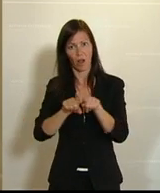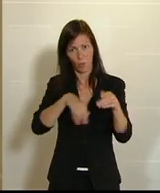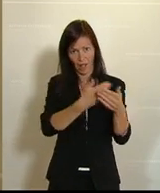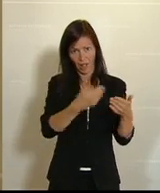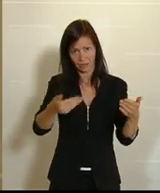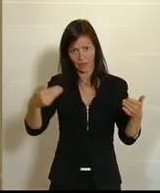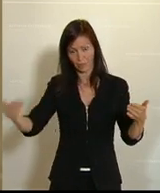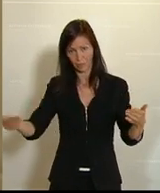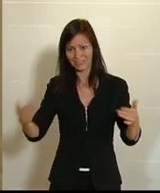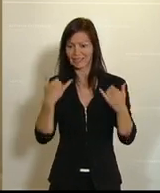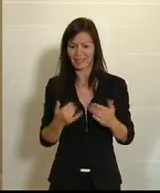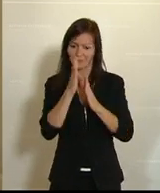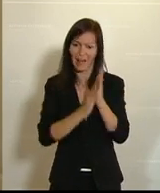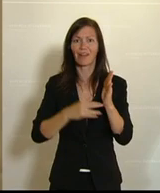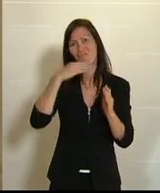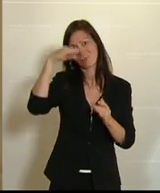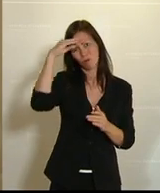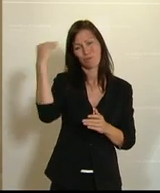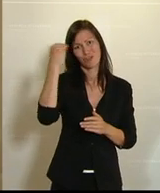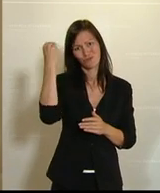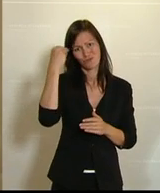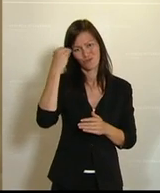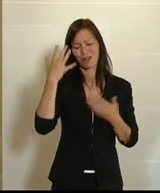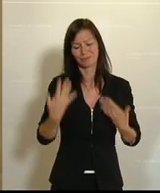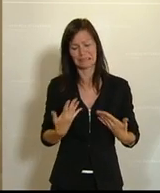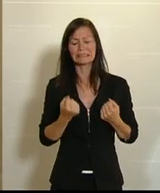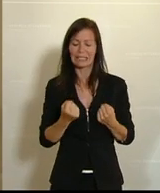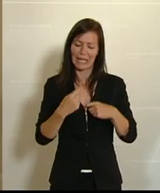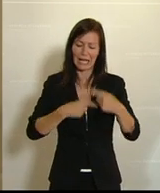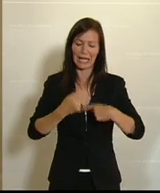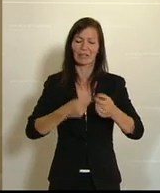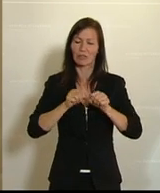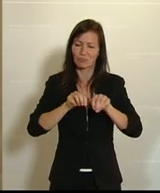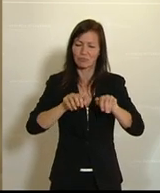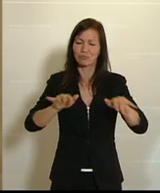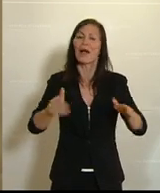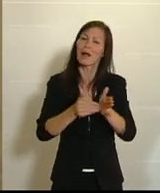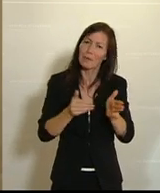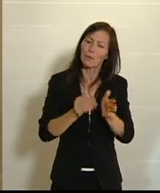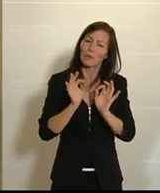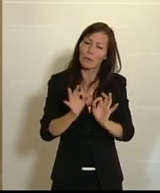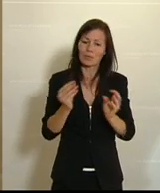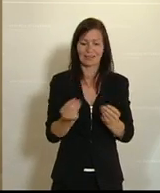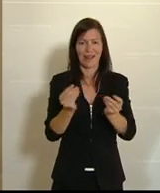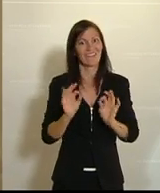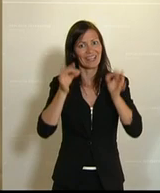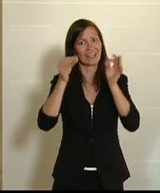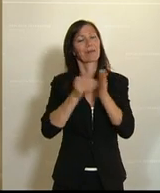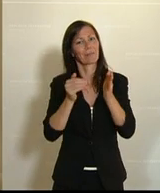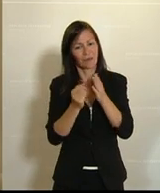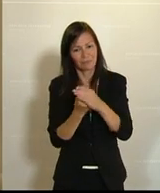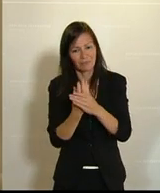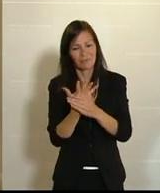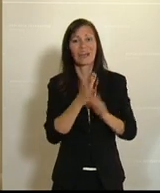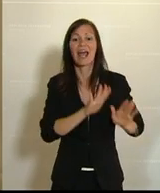Anfang einer Sommerschule in diesem Sinne und wir werden uns weiterentwickeln. Gut Ding braucht einfach Weile und was langsam wächst, wird